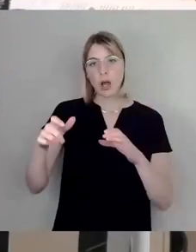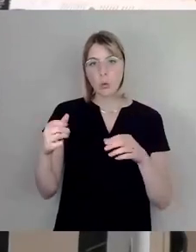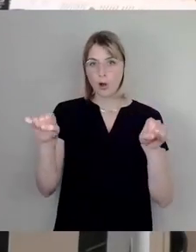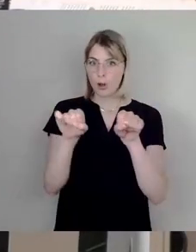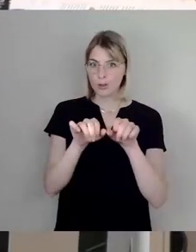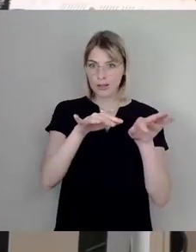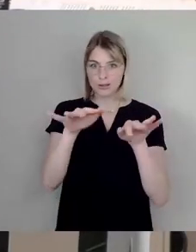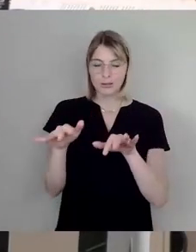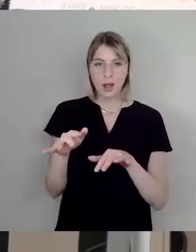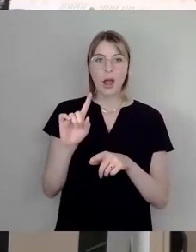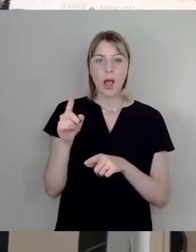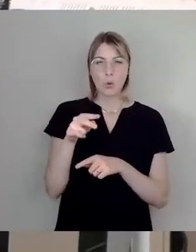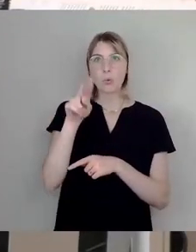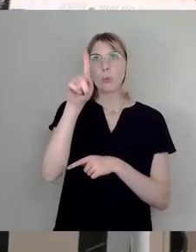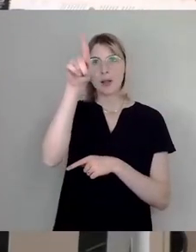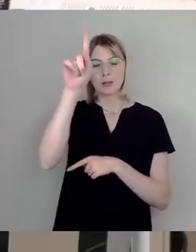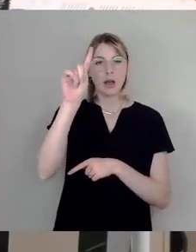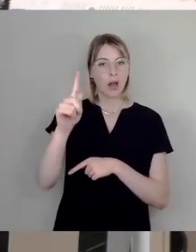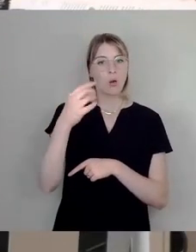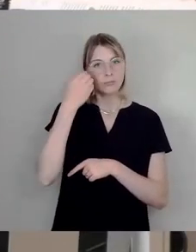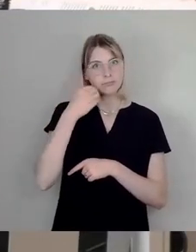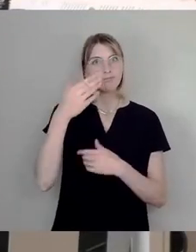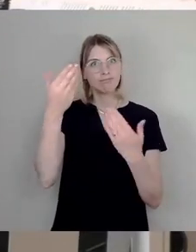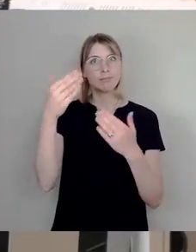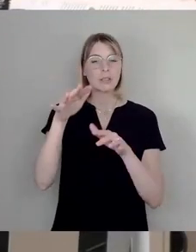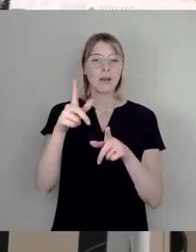auch noch ein paar, die es aushalten.